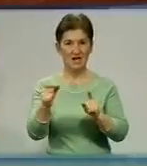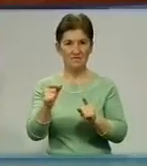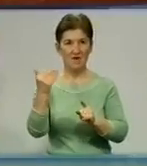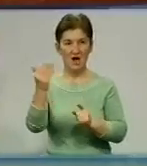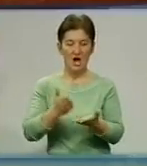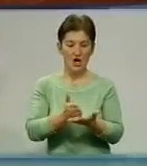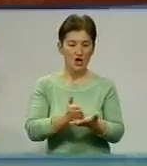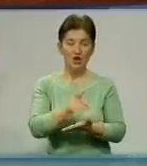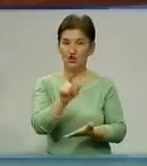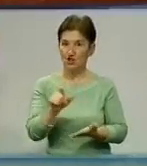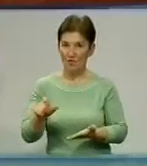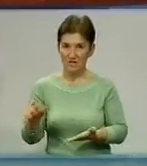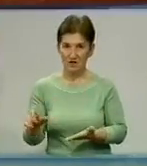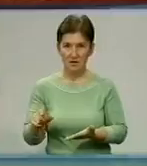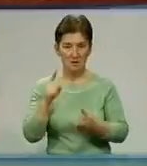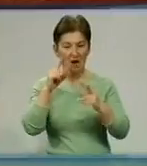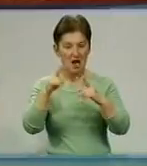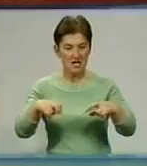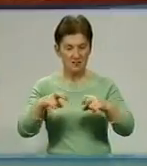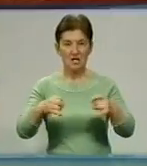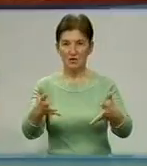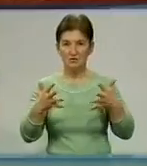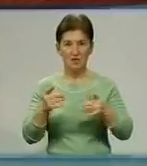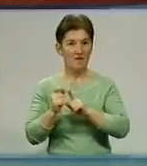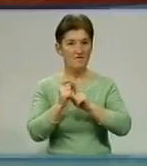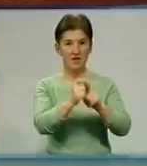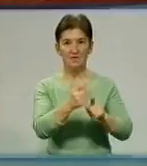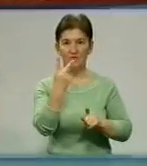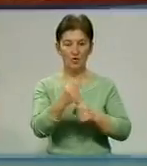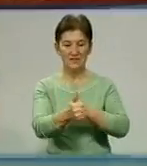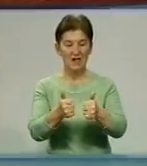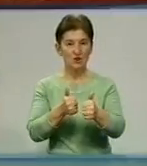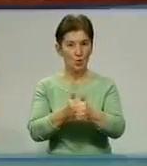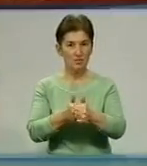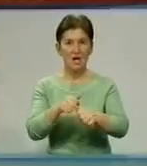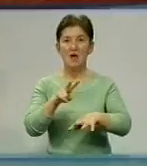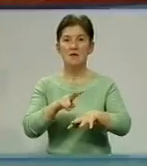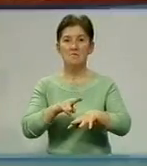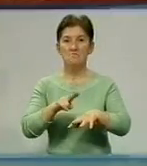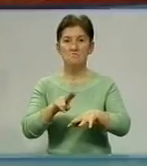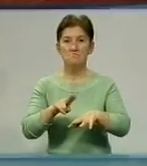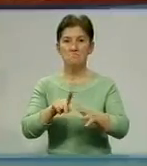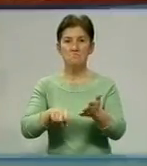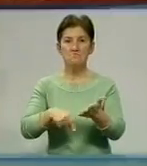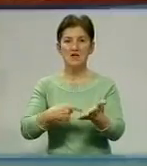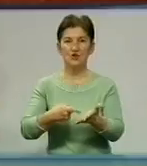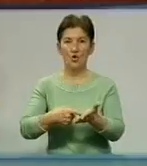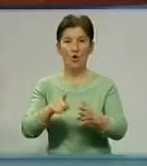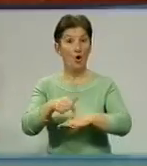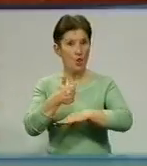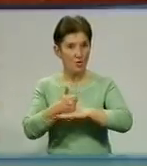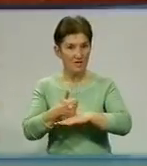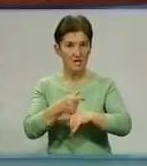процесі моніторингу оператори з'ясували. Відповіді двох заступників Кіровоградського міського голови різняться. На звернення